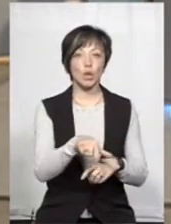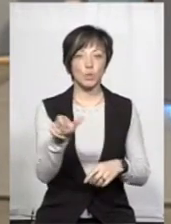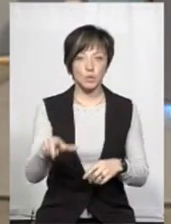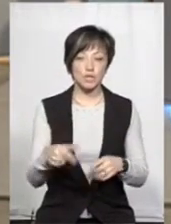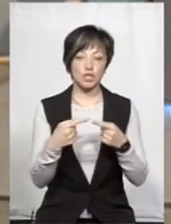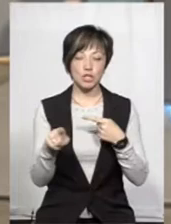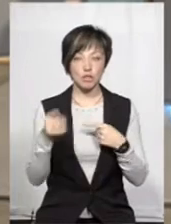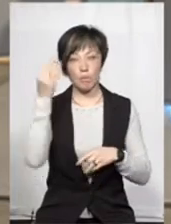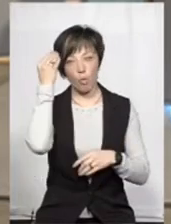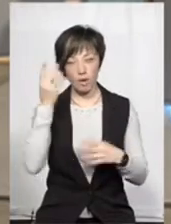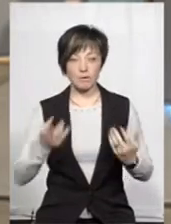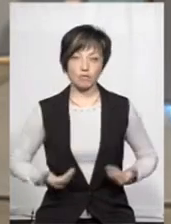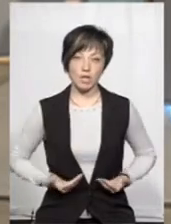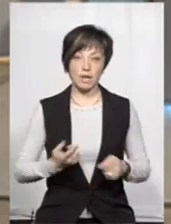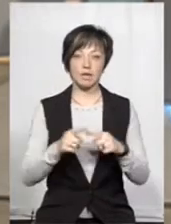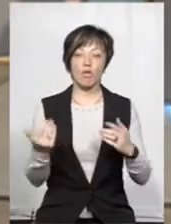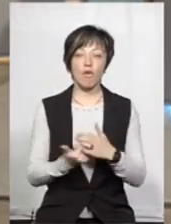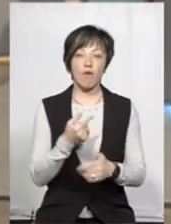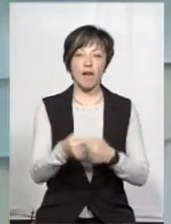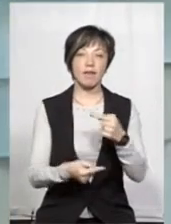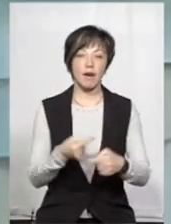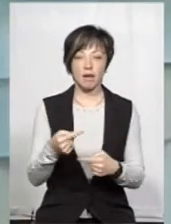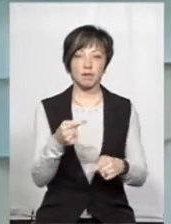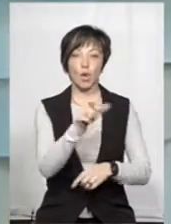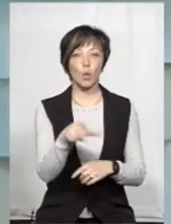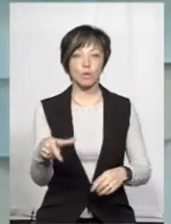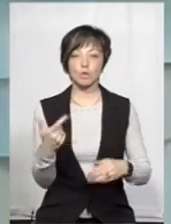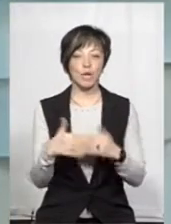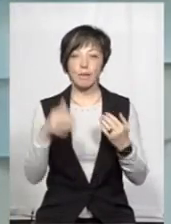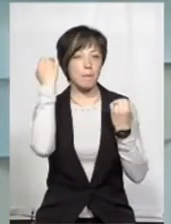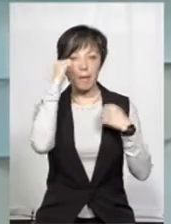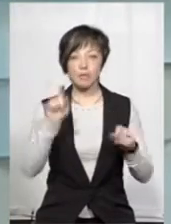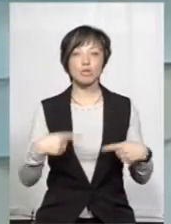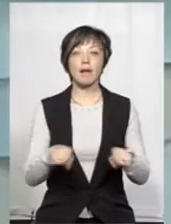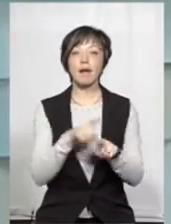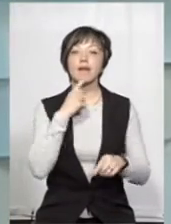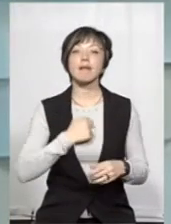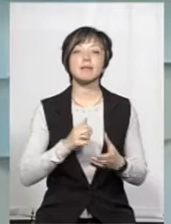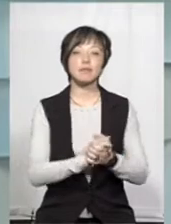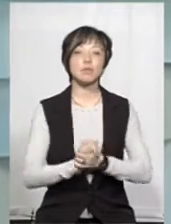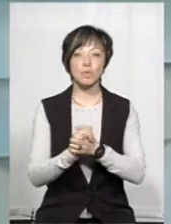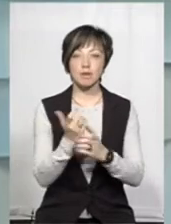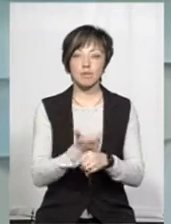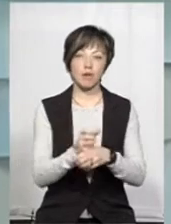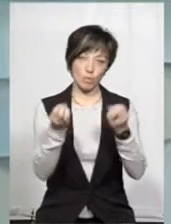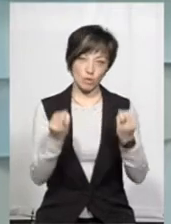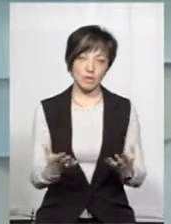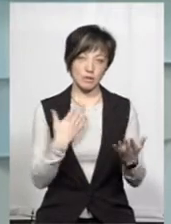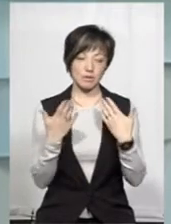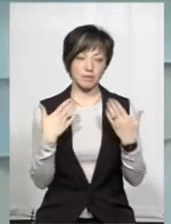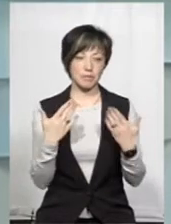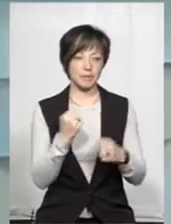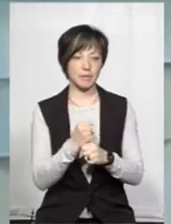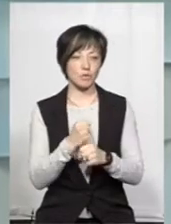з іншими поглядами на життя, це нова генерація, це люди вже, які не пам'ятають, що таке Радянський Союз, і набагато простіше з ними